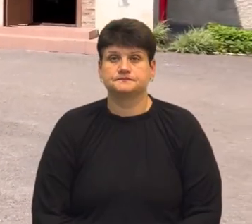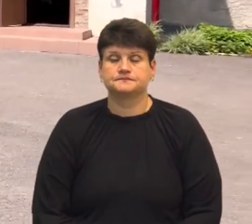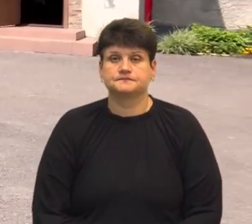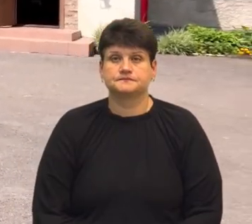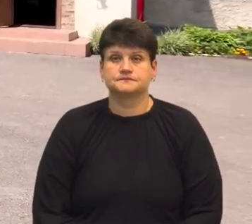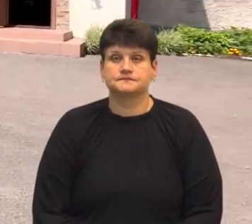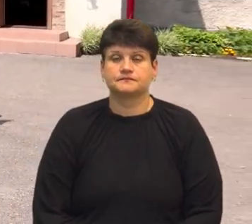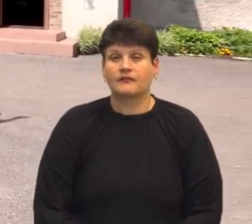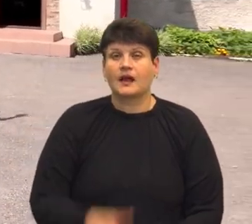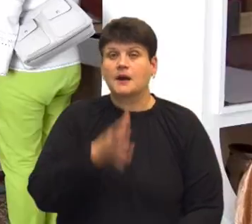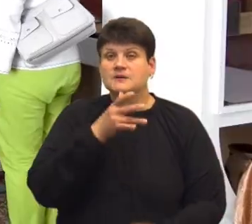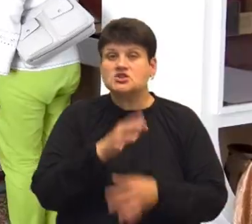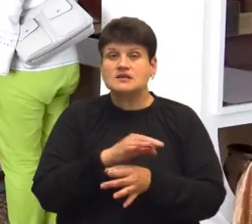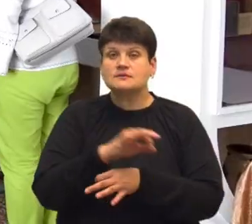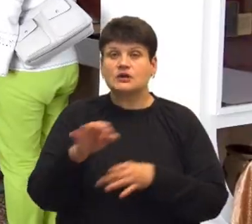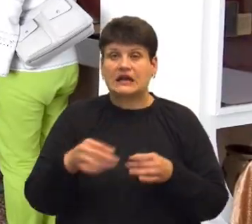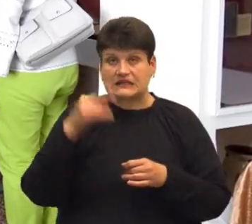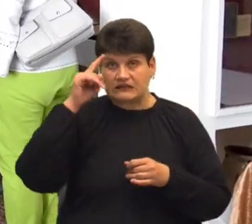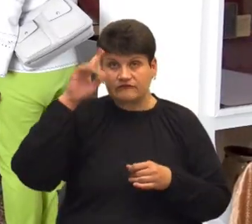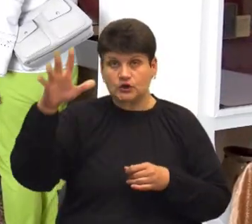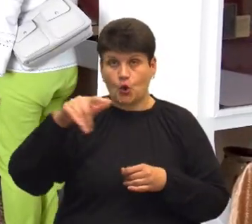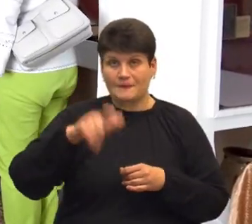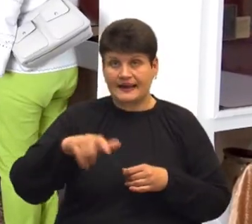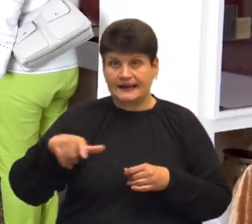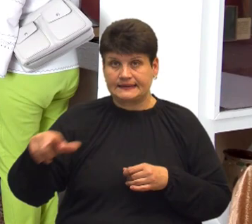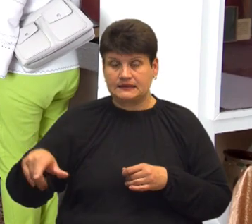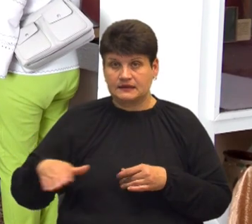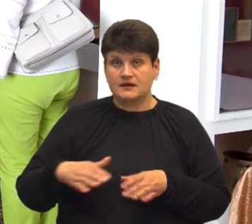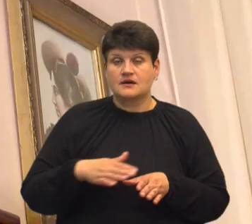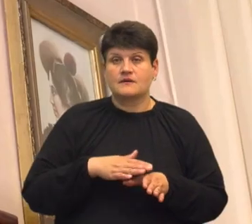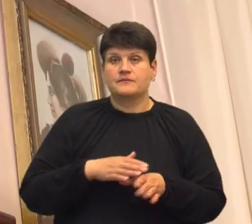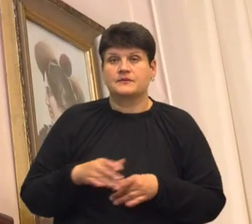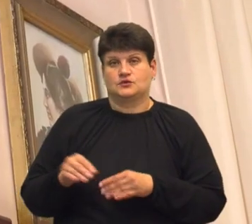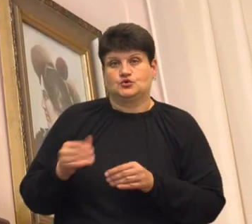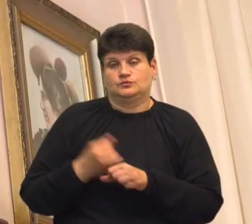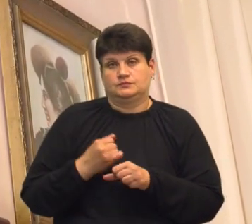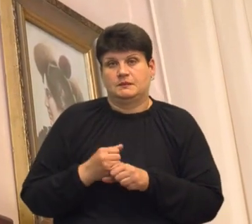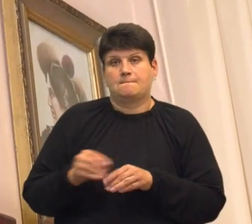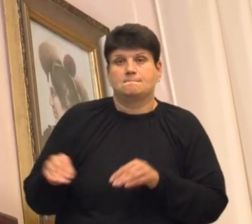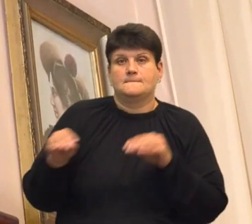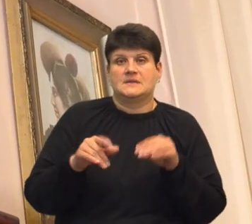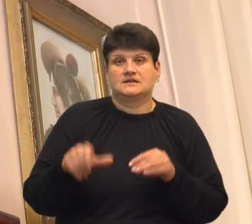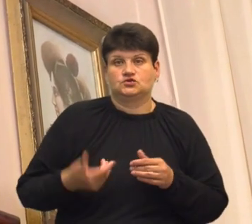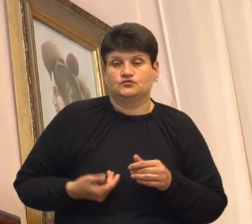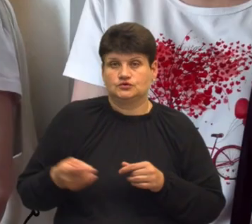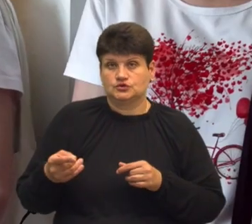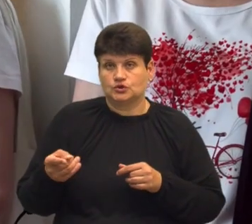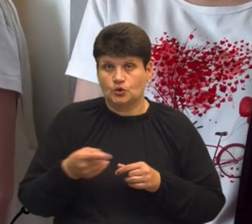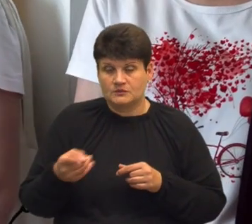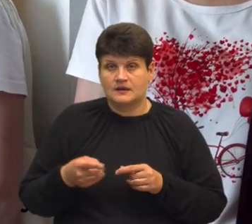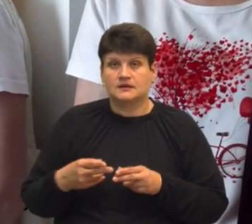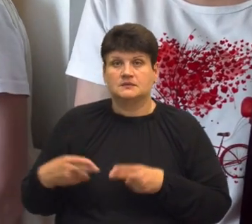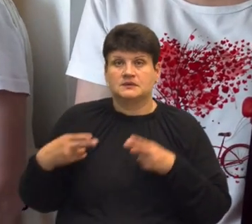Під час проєкту «Відомі краяни», який організували просвітяни-переселенці, які живуть на Тернопільщині, відвідали музей Соломії